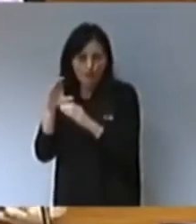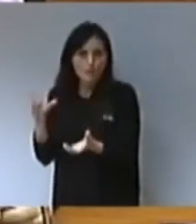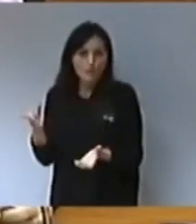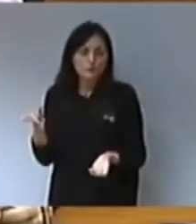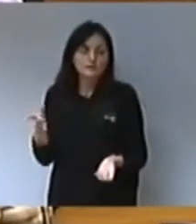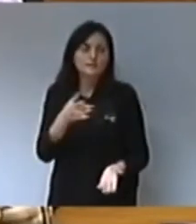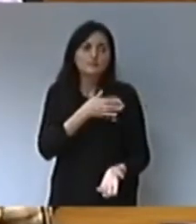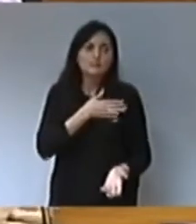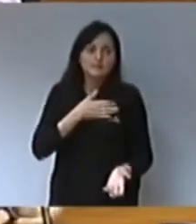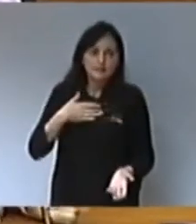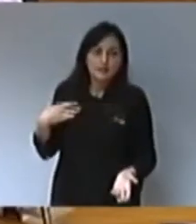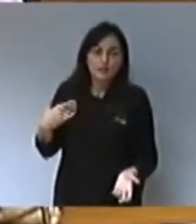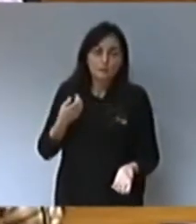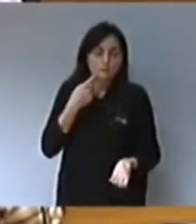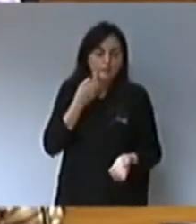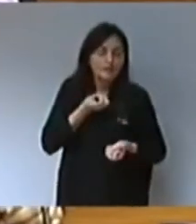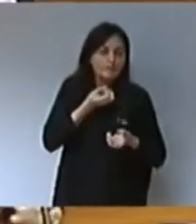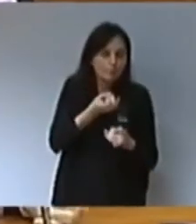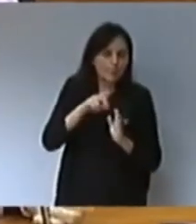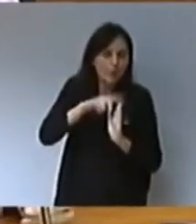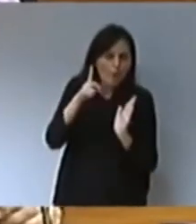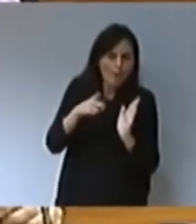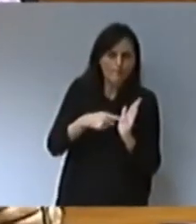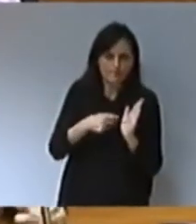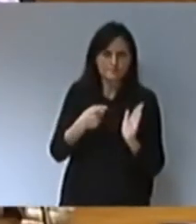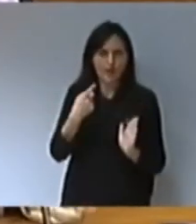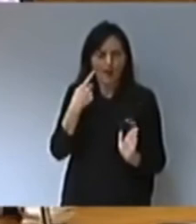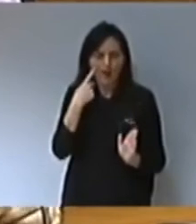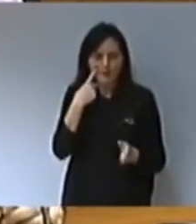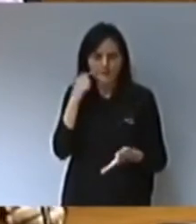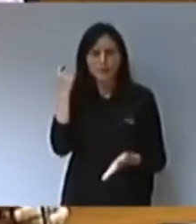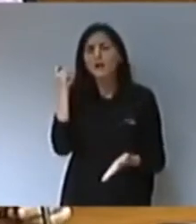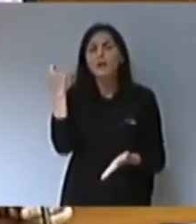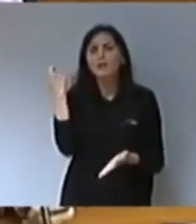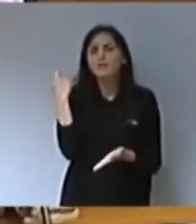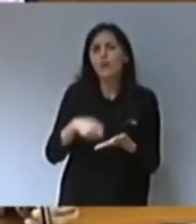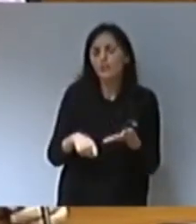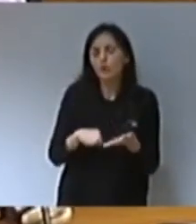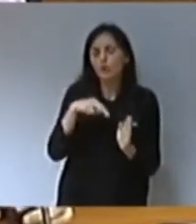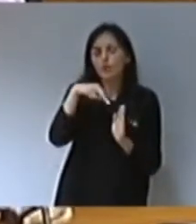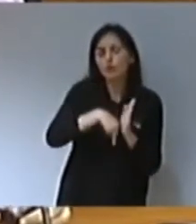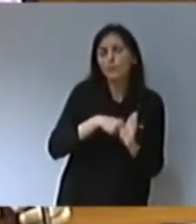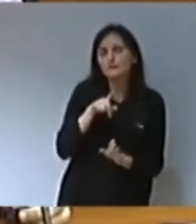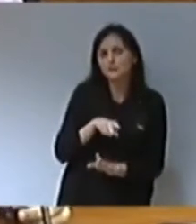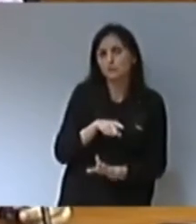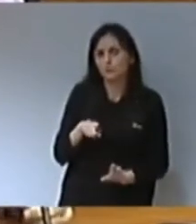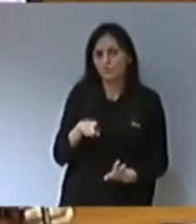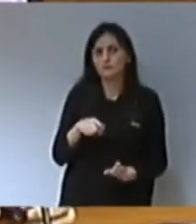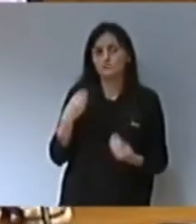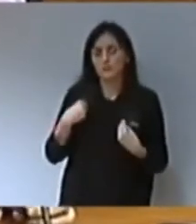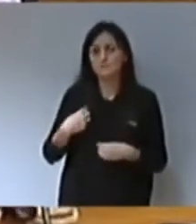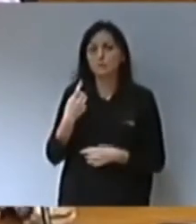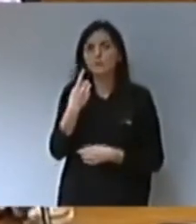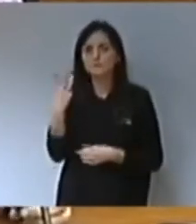el que volíem era tindre tota la informació per a veure fins a quin punt hi havia hagut una infracció de la nostra normativa. Per tant, el mateix dia